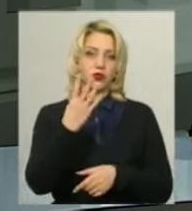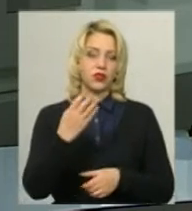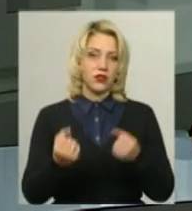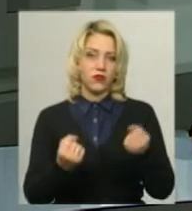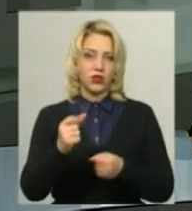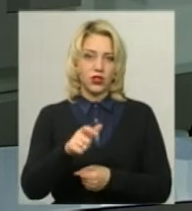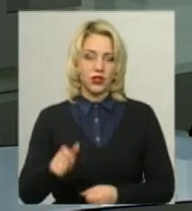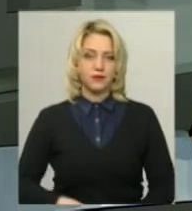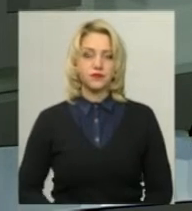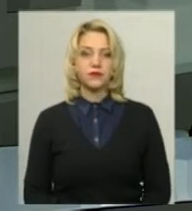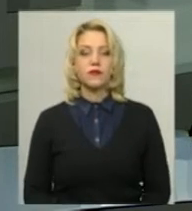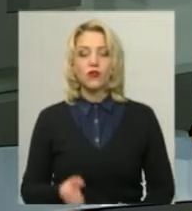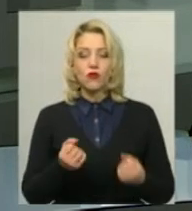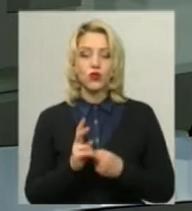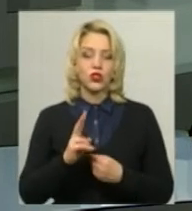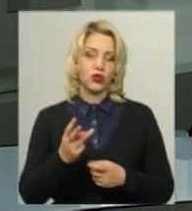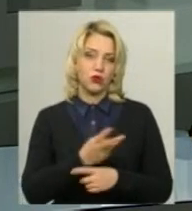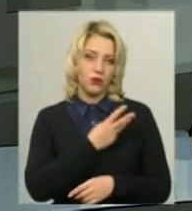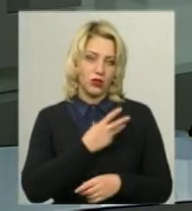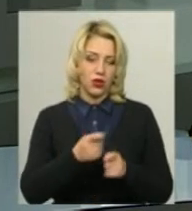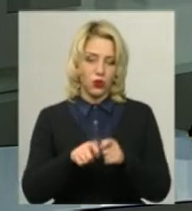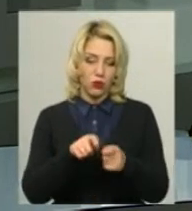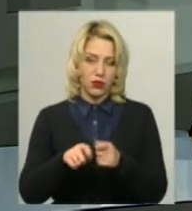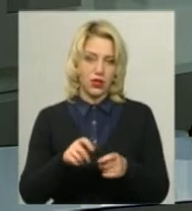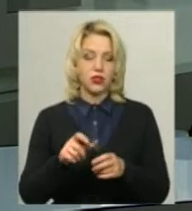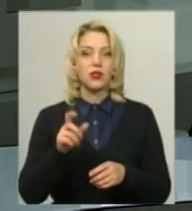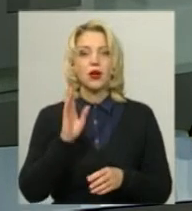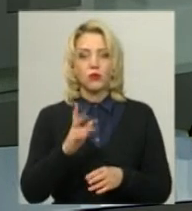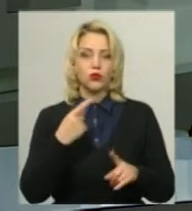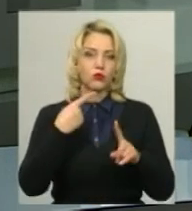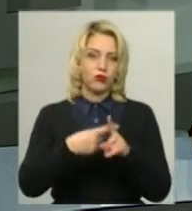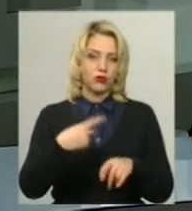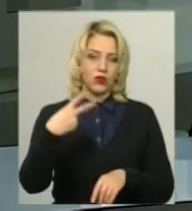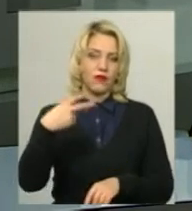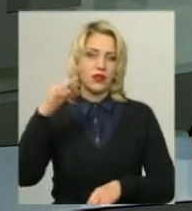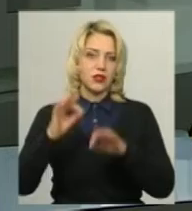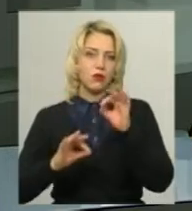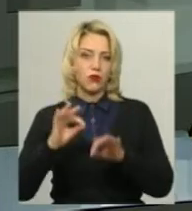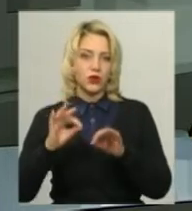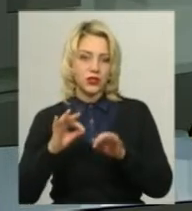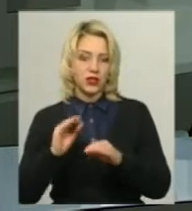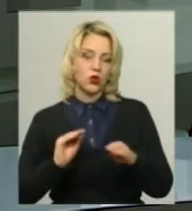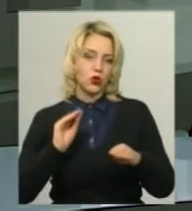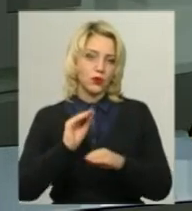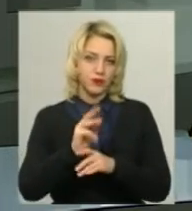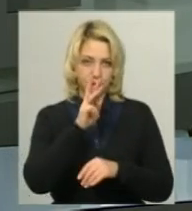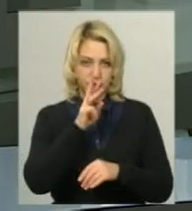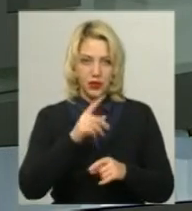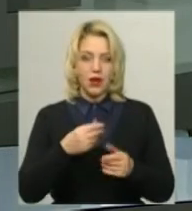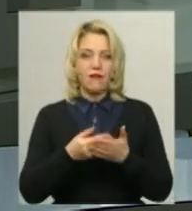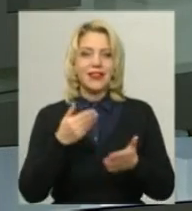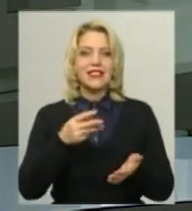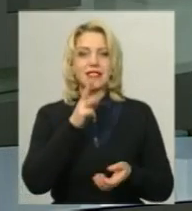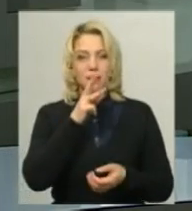Водії, які виявили бажання обілетшувати пасажирів, матимуть додаткову оплату – 20% від тарифної ставки кондуктора, каже